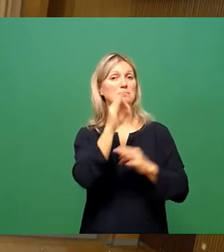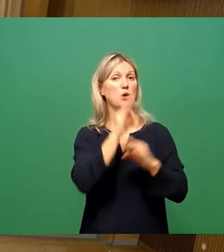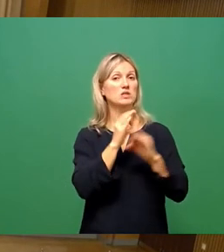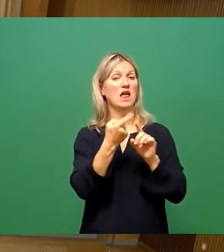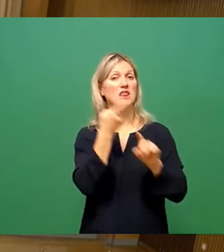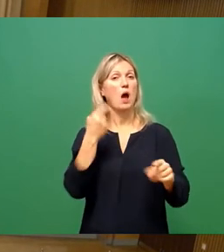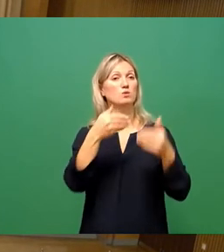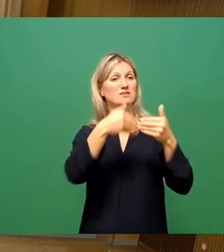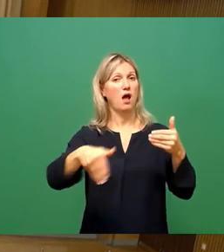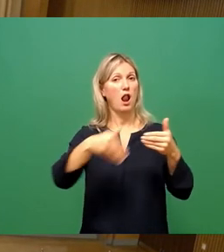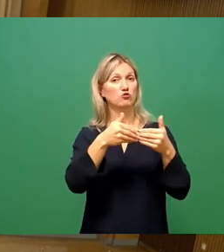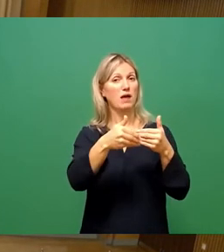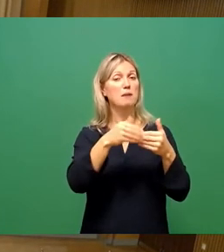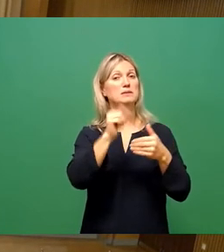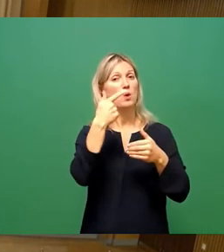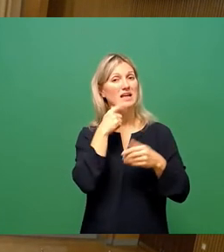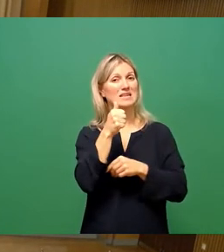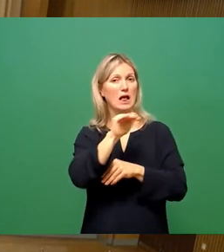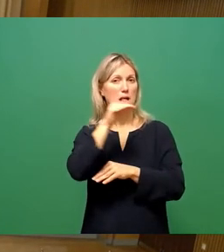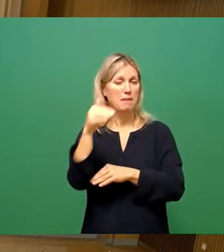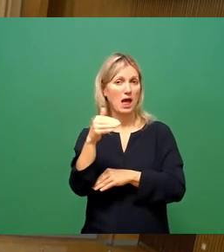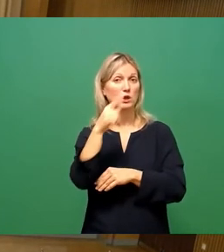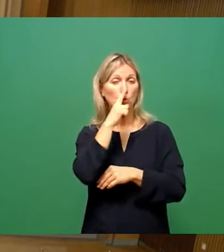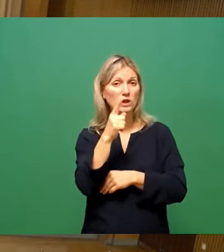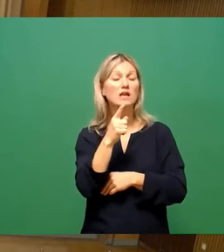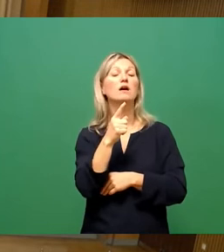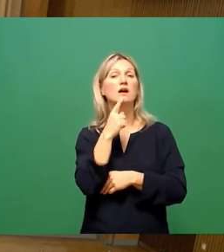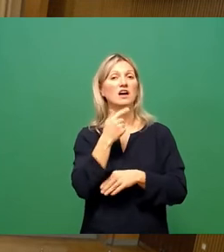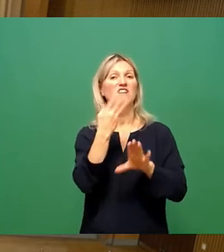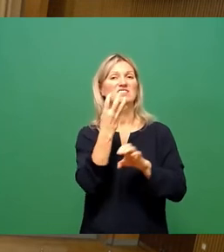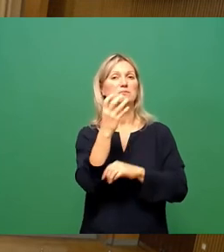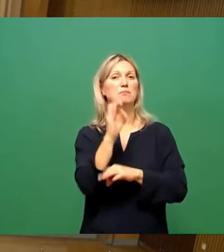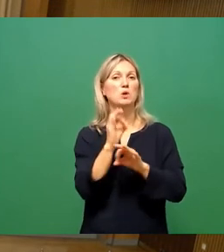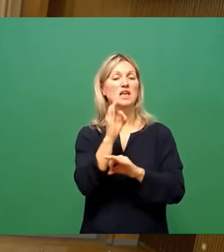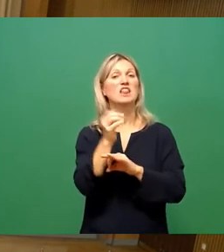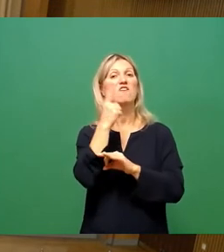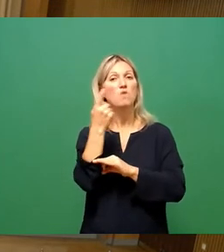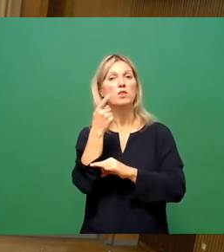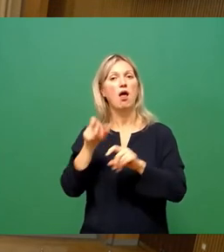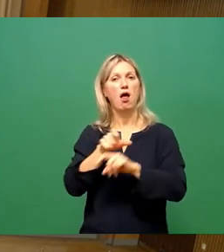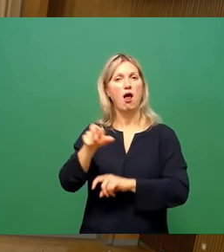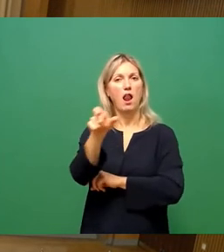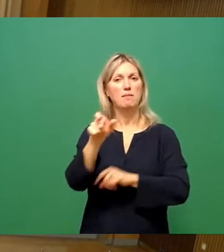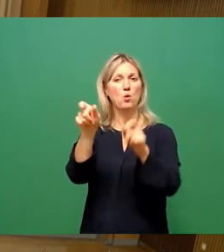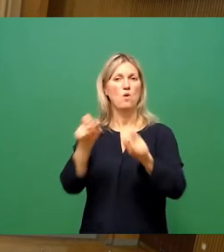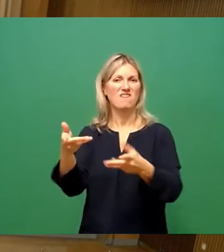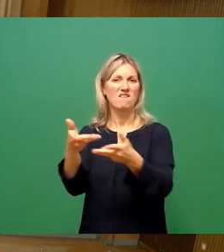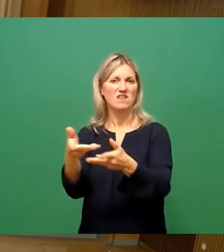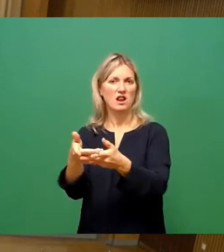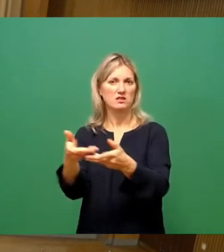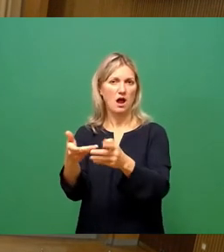Klingenberg und 40 Prozent aus dem Uferfiltrat der Elbe gewinnen. Trotz steigender Wasserbedarf